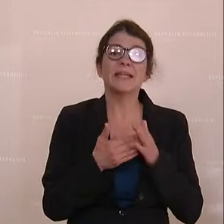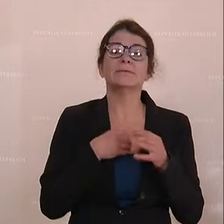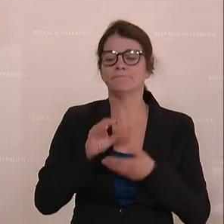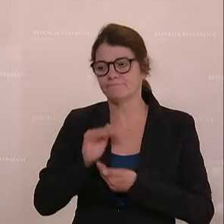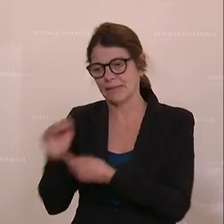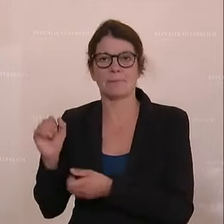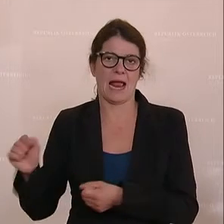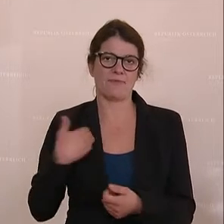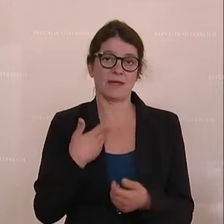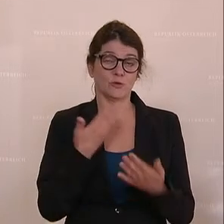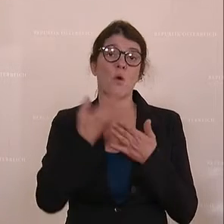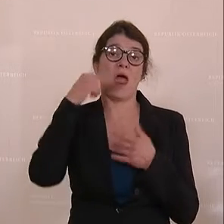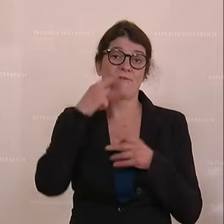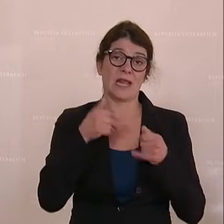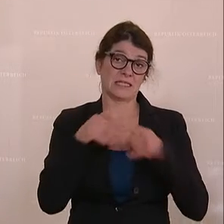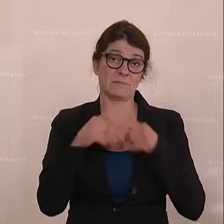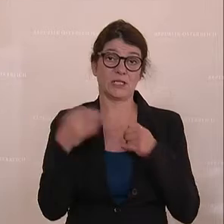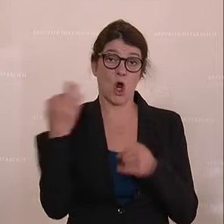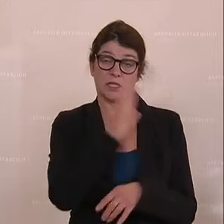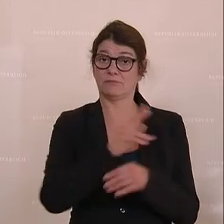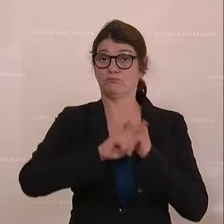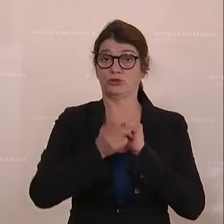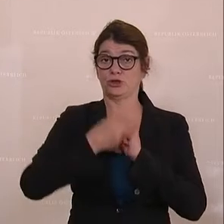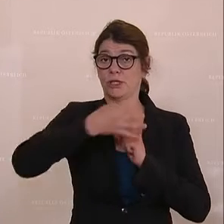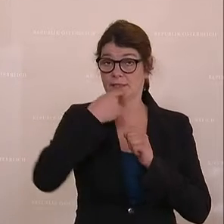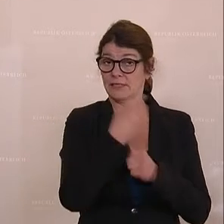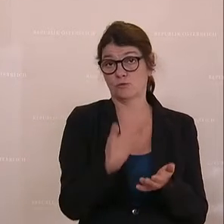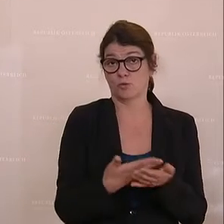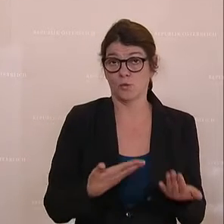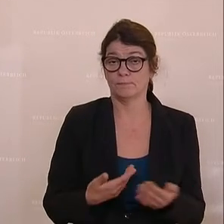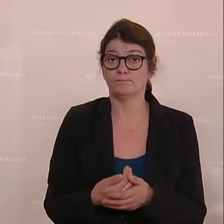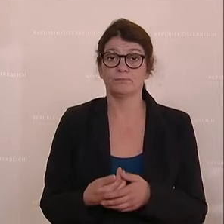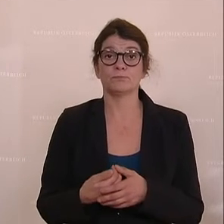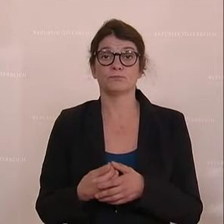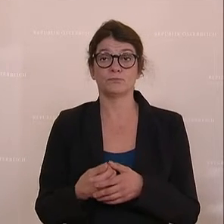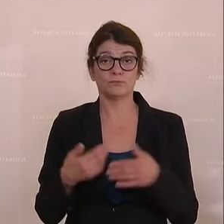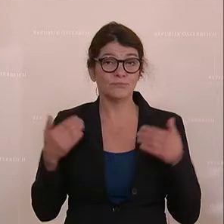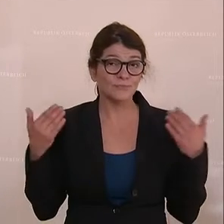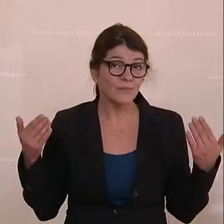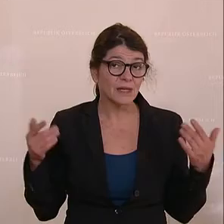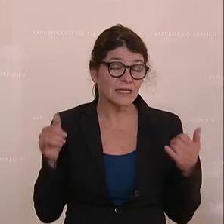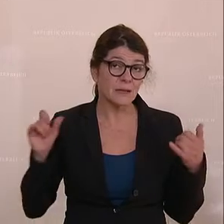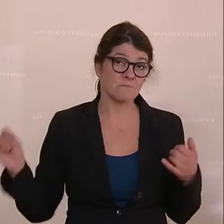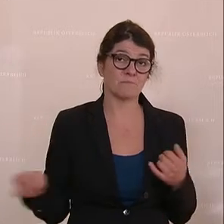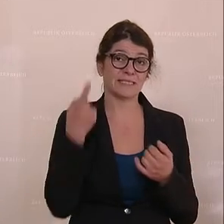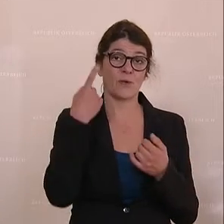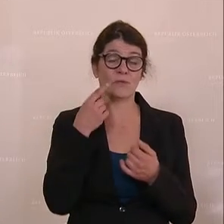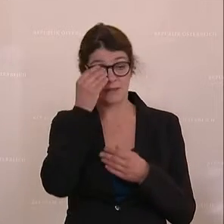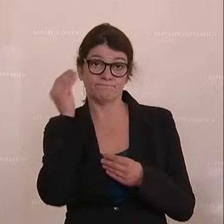So hat es der Herr Finanzminister heute in seiner Budgetrede gesagt. Und das ist jetzt vor allem an die